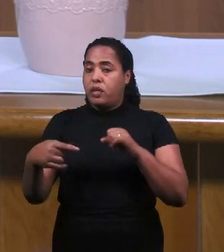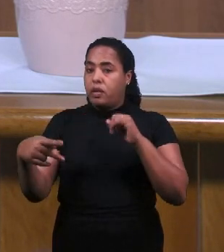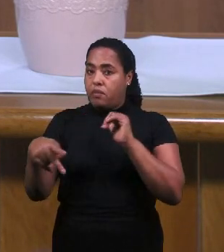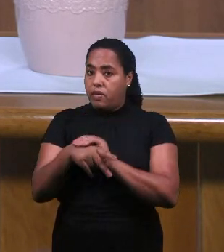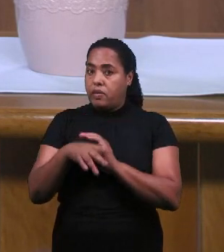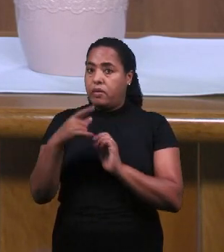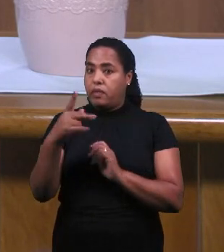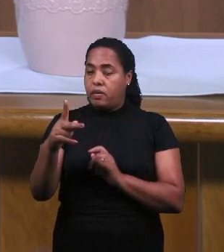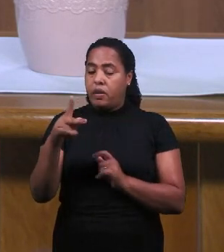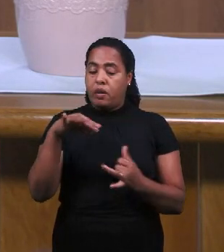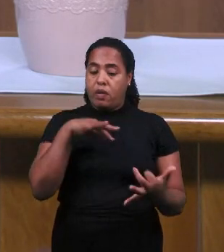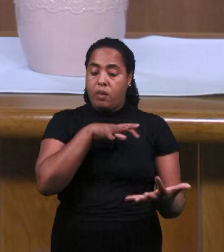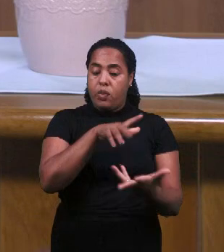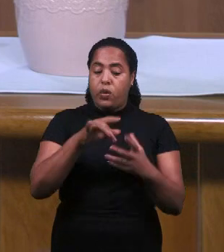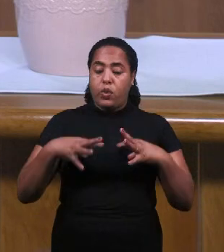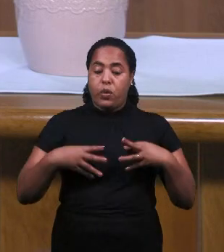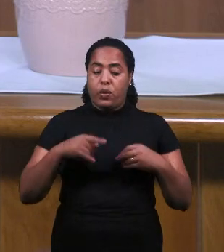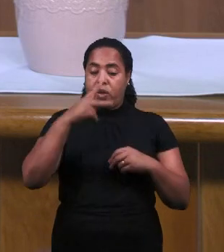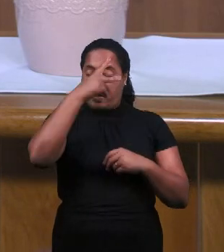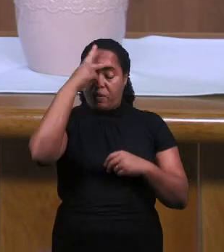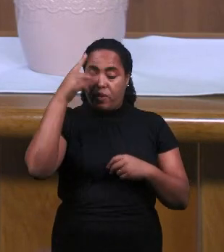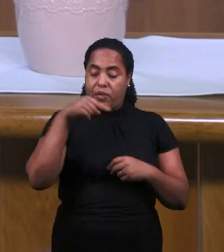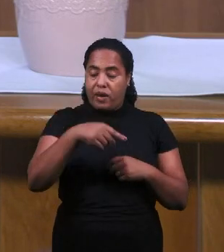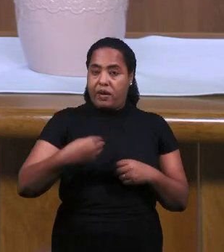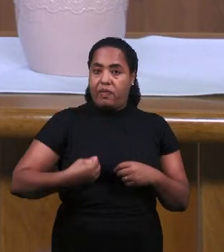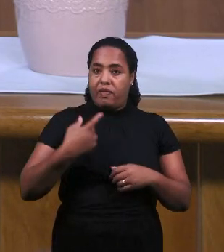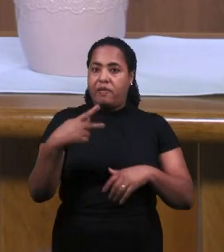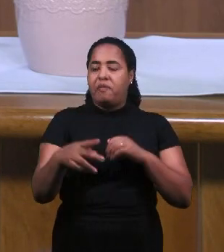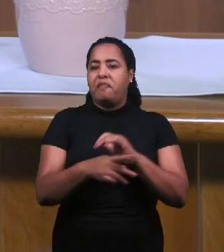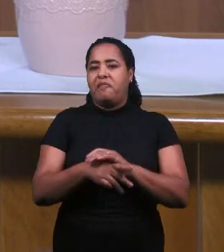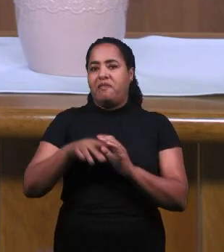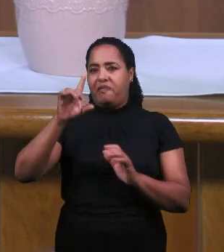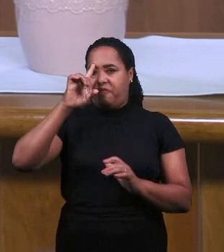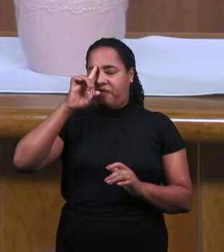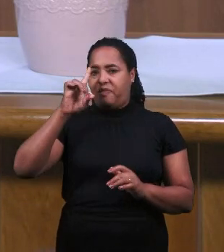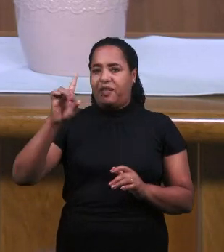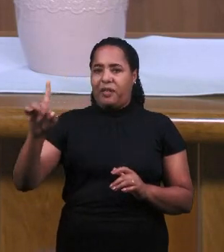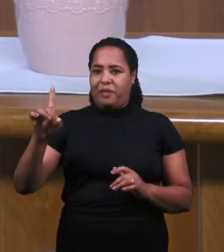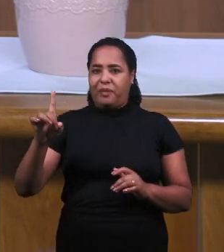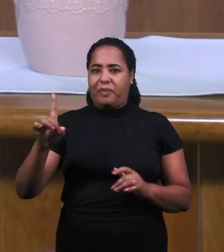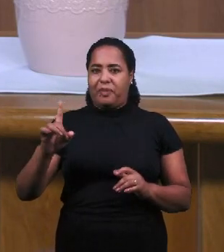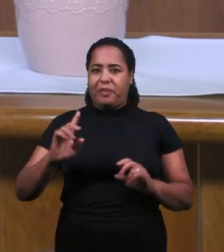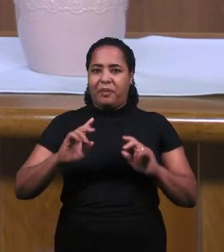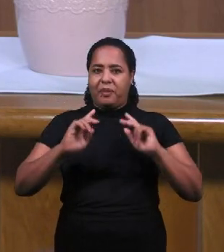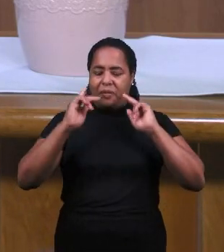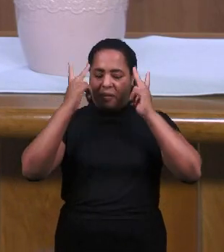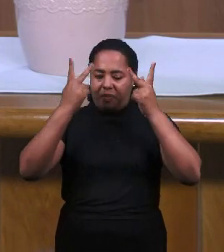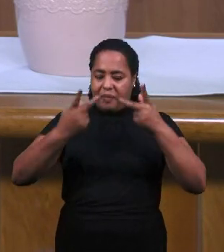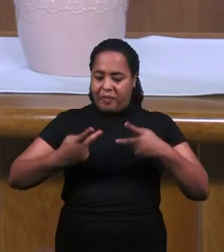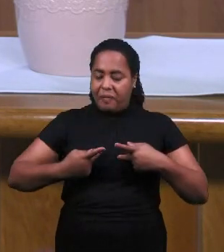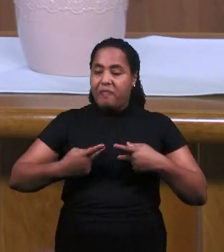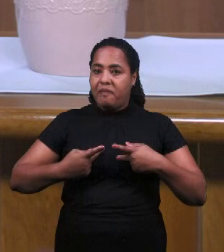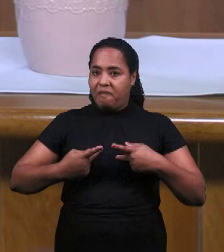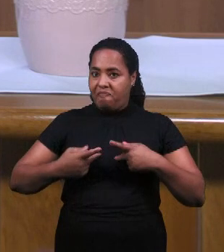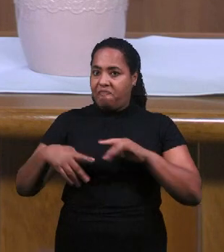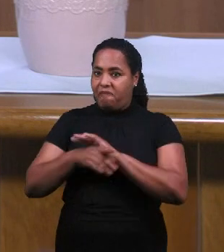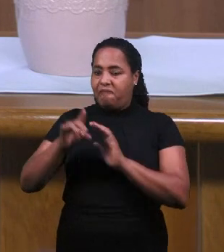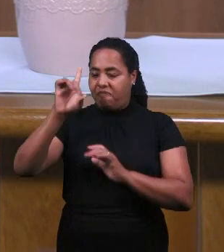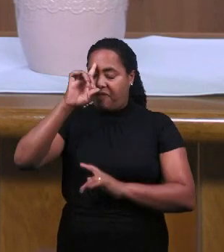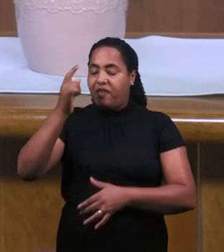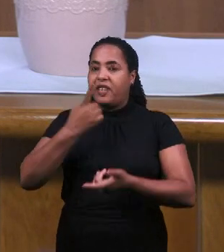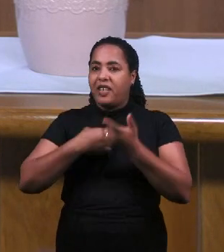Бог Вмешивается В мир Потому Что Он Принадлежит Ему Люди